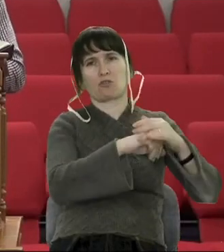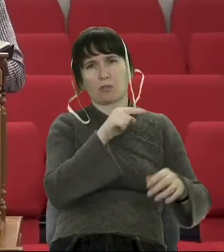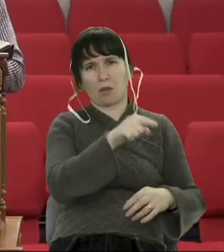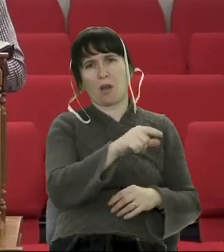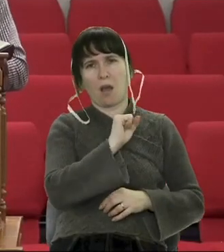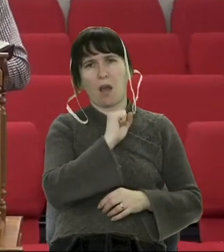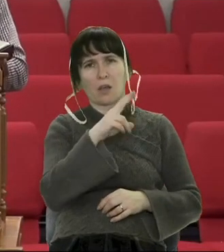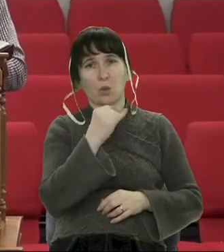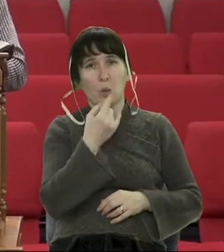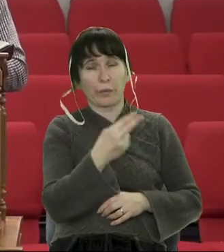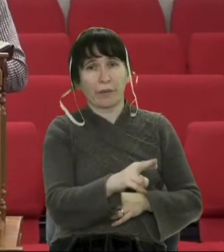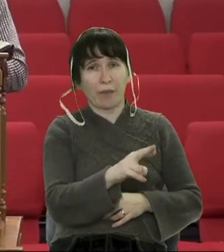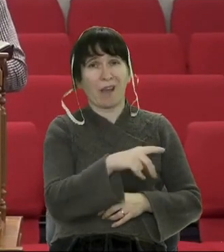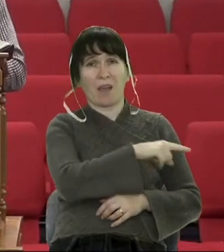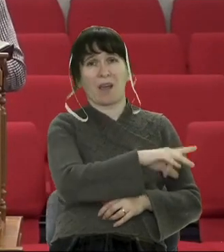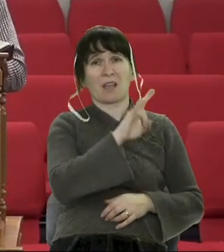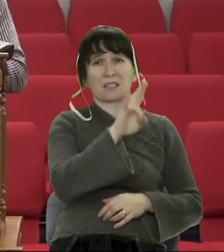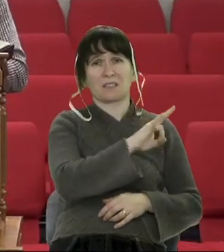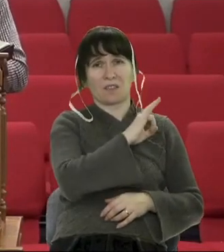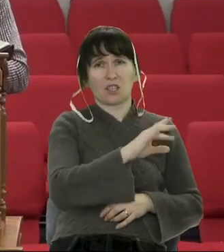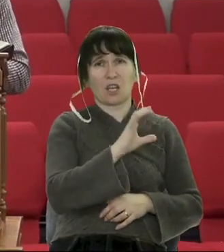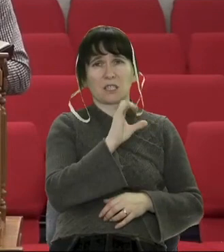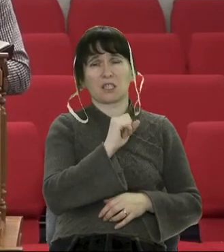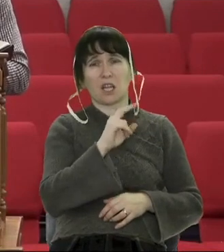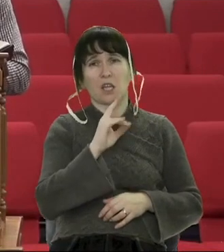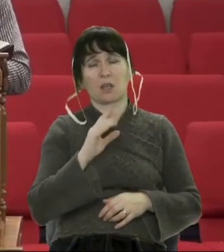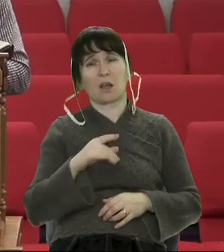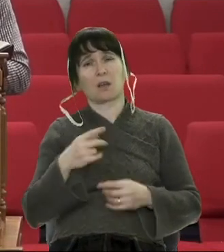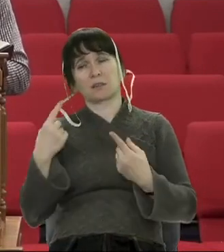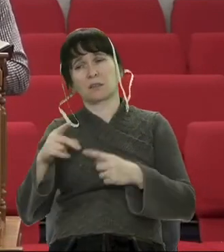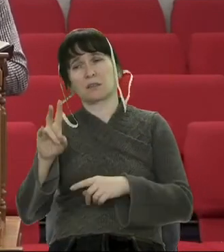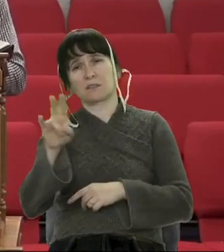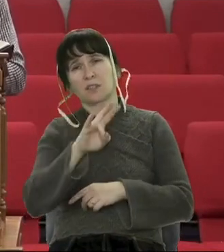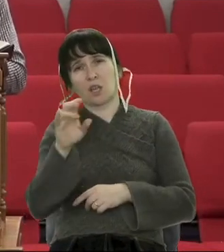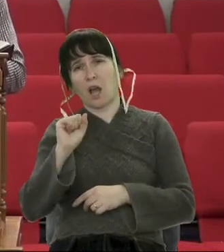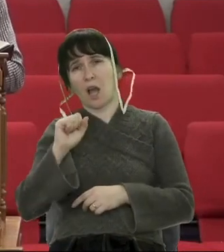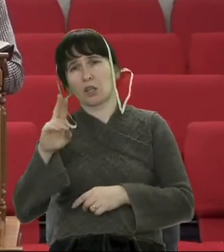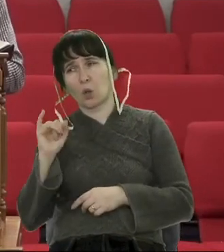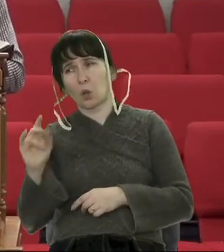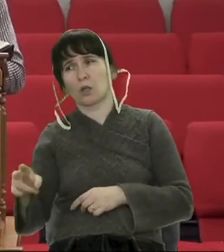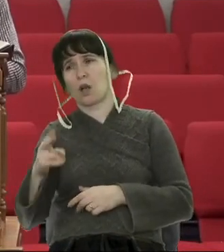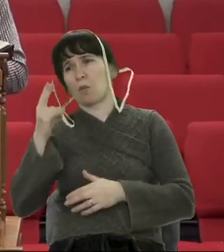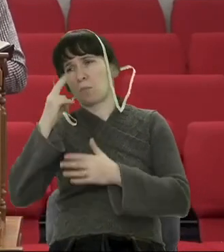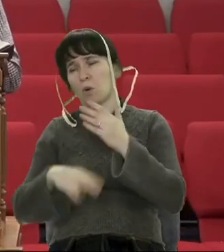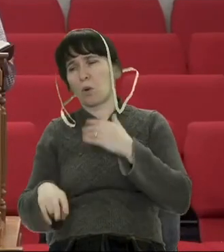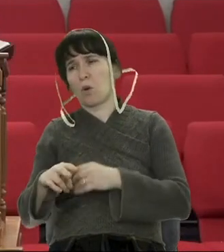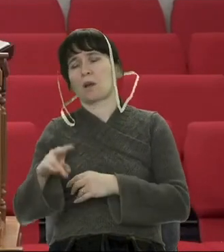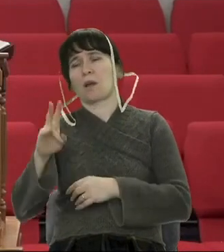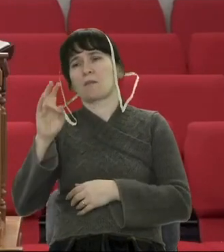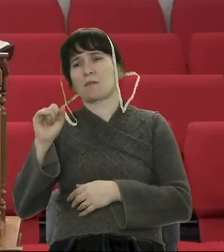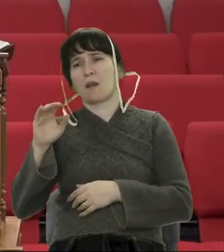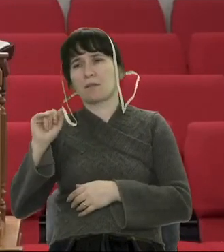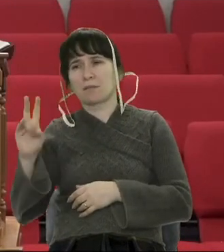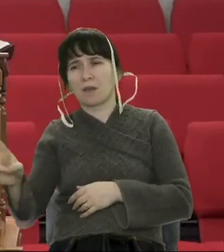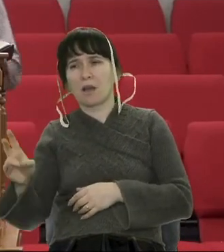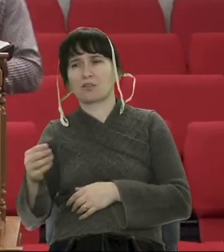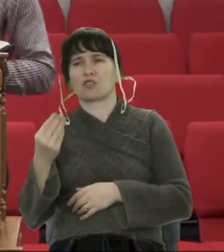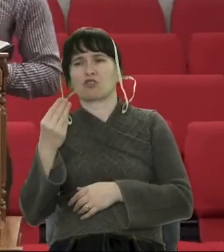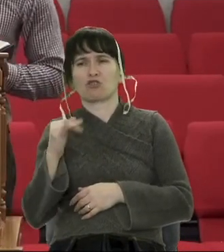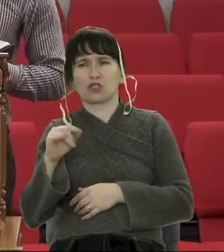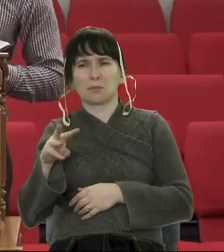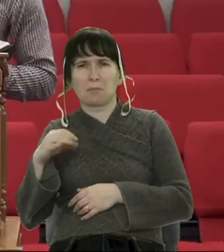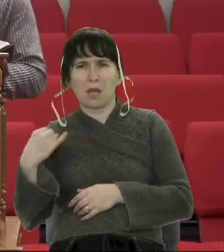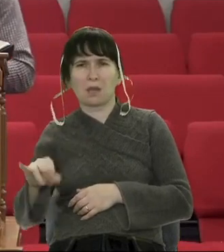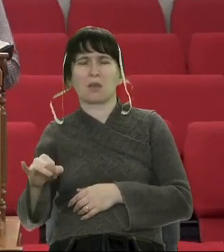Натомість священник Садок, Бенає, сина Гояди, пророк Натан, Шимей, Реї та